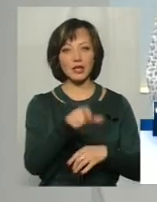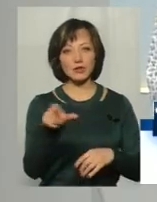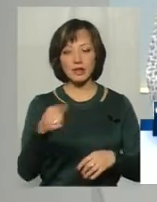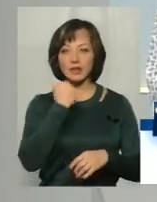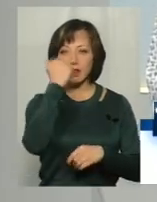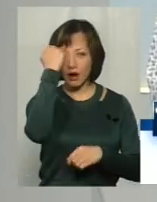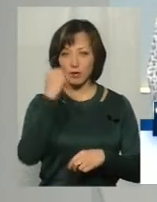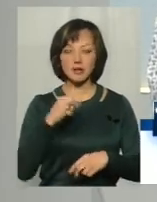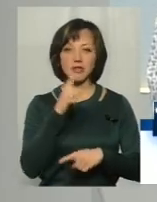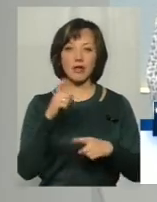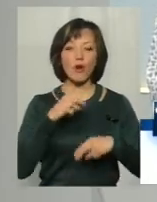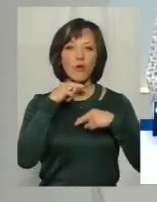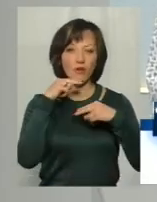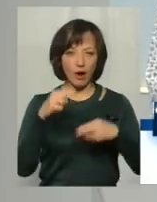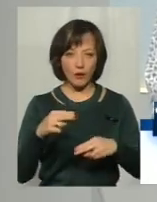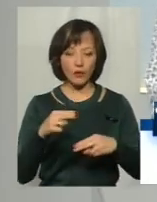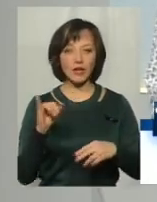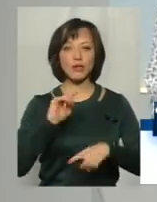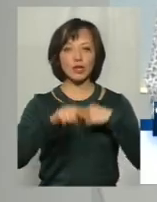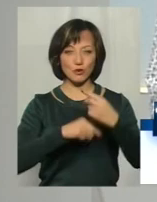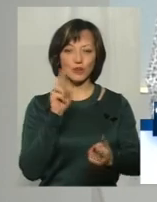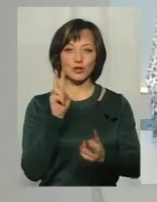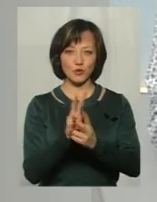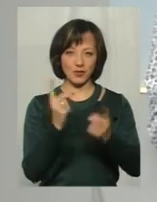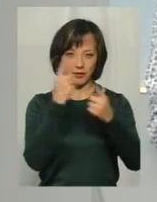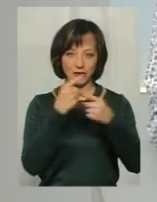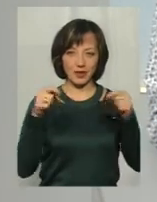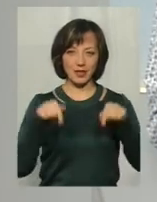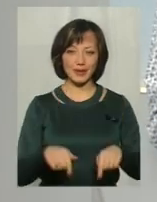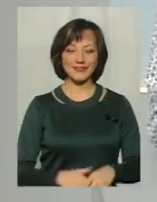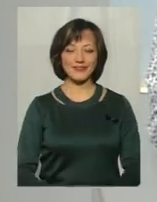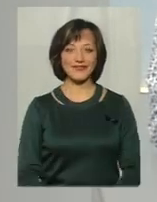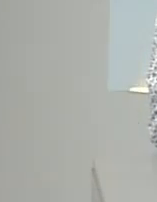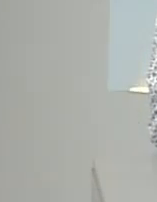Телеглядачам дякую за увагу. І до наступних зустрічей у цій студії.